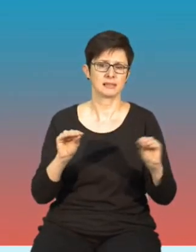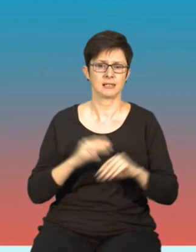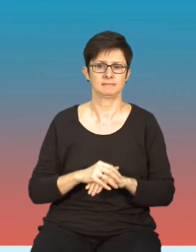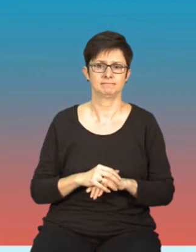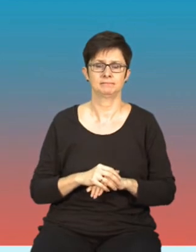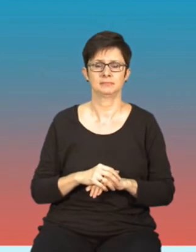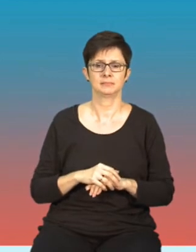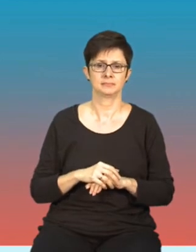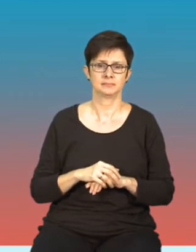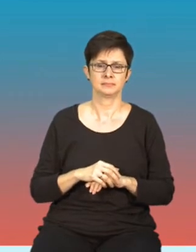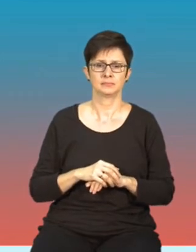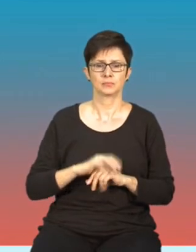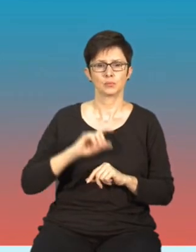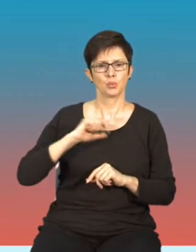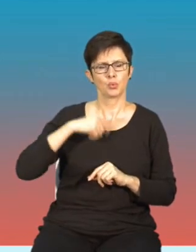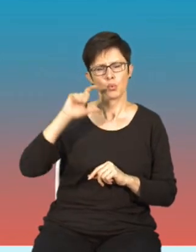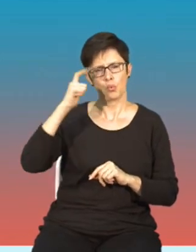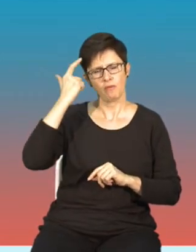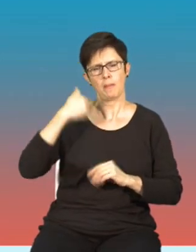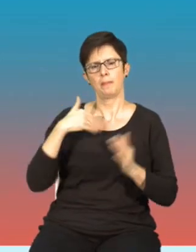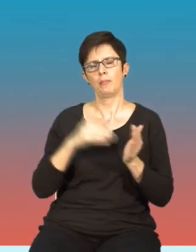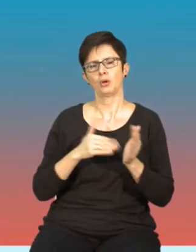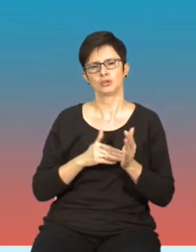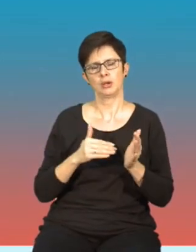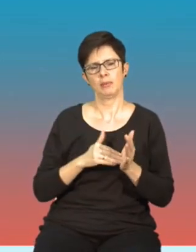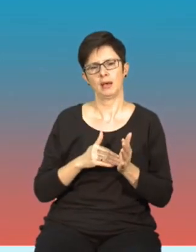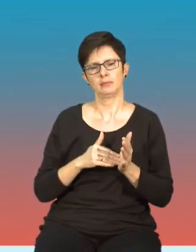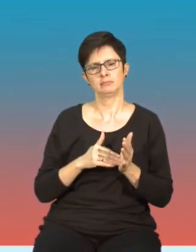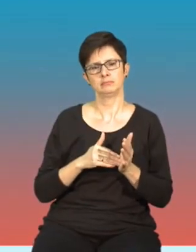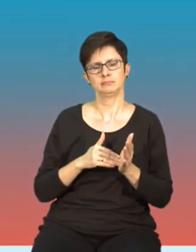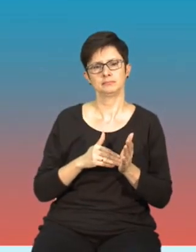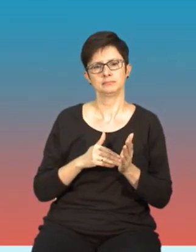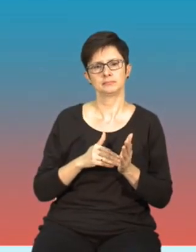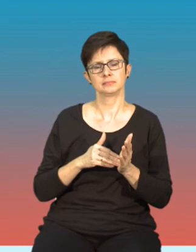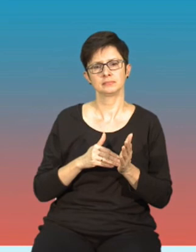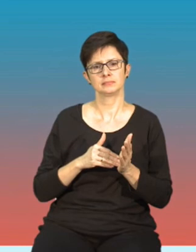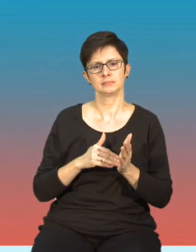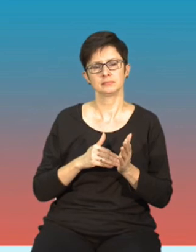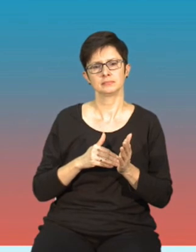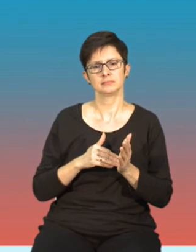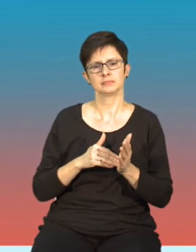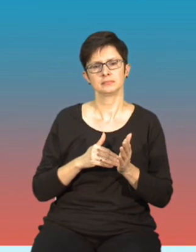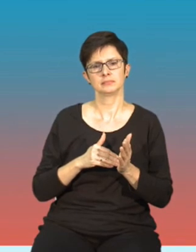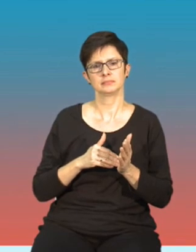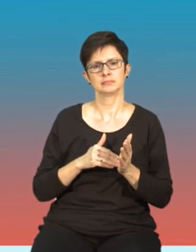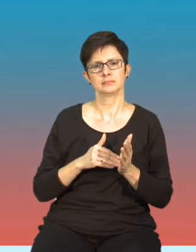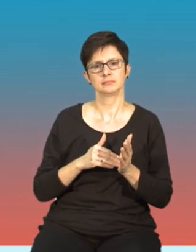Przede wszystkim potrzebujemy w tym momencie postawić na to, żeby